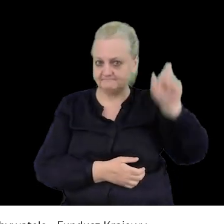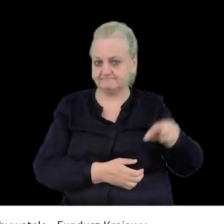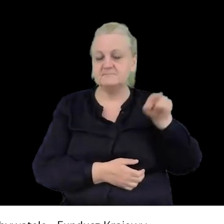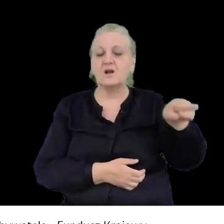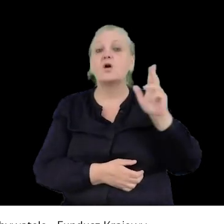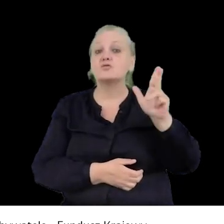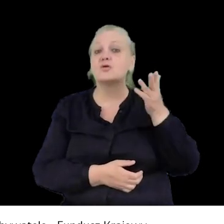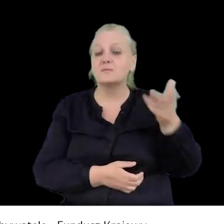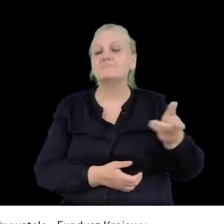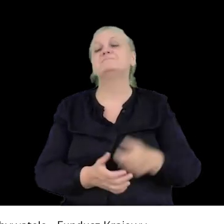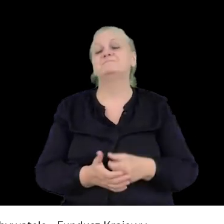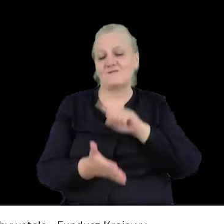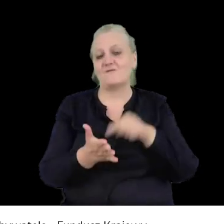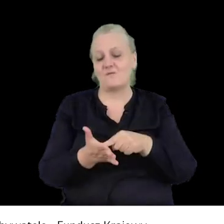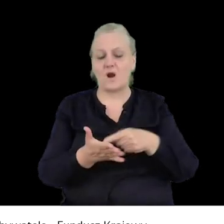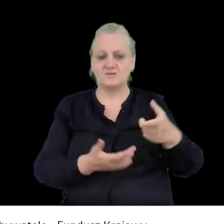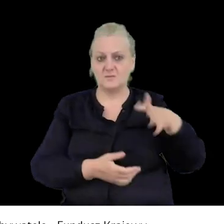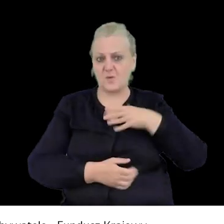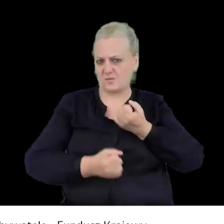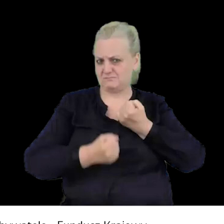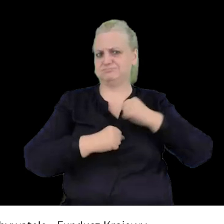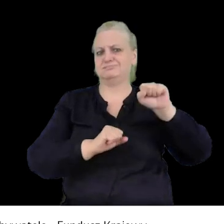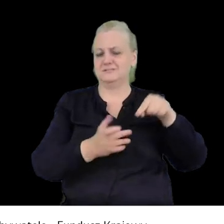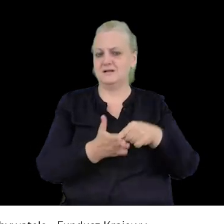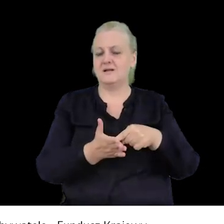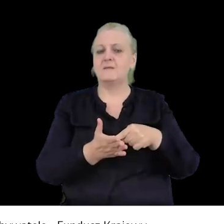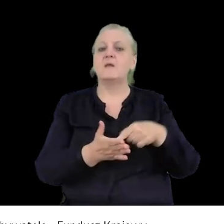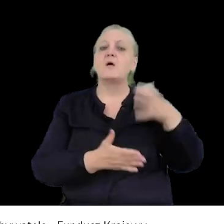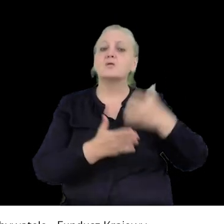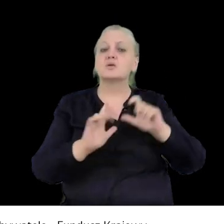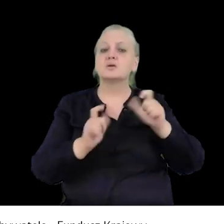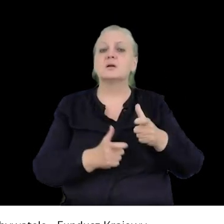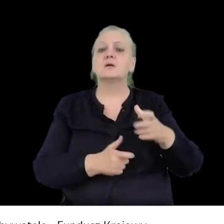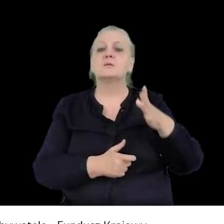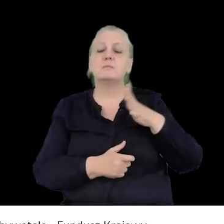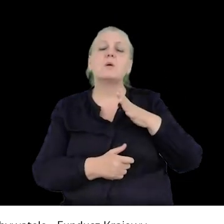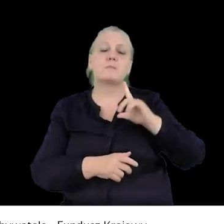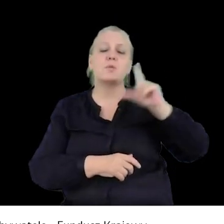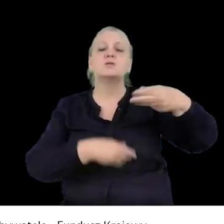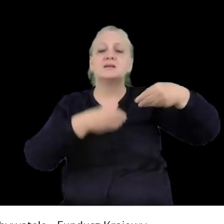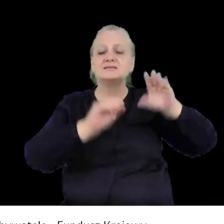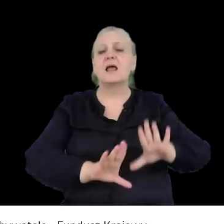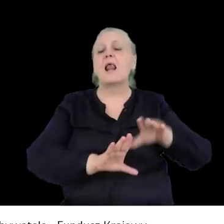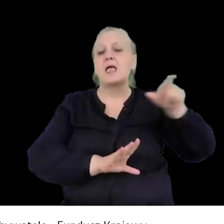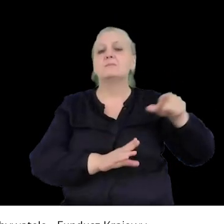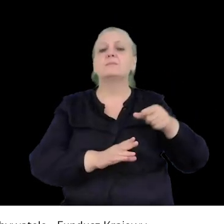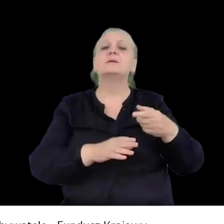jako oznakę protestu wykorzystała to, że poszła do supermarketu i wymieniła etykiety